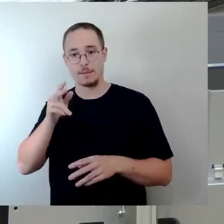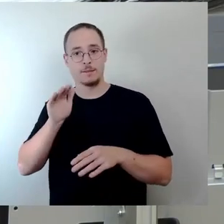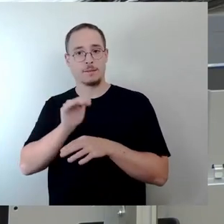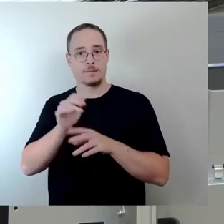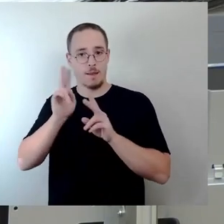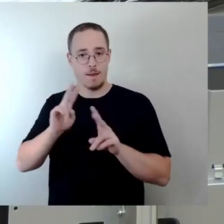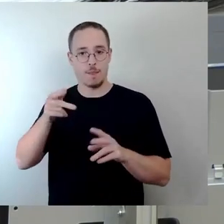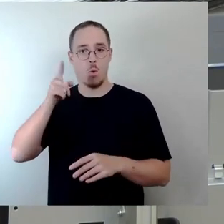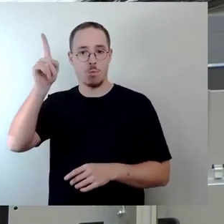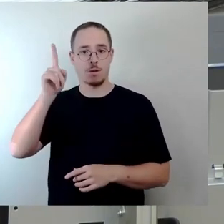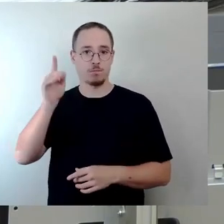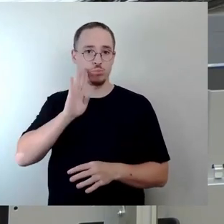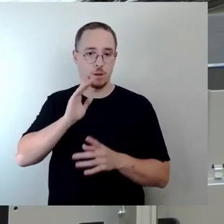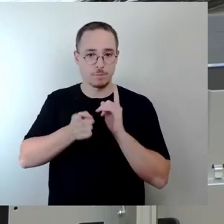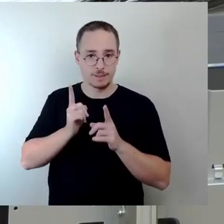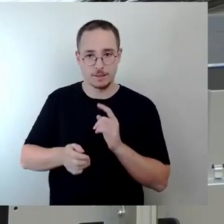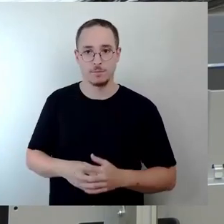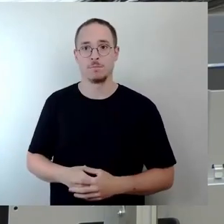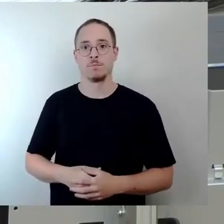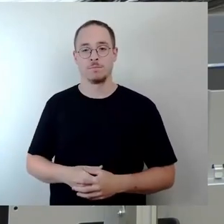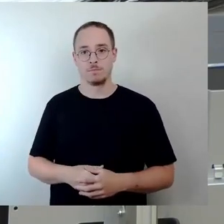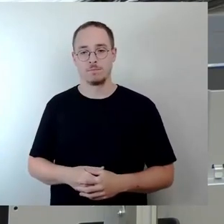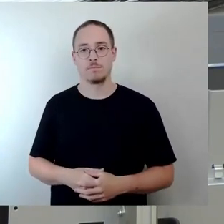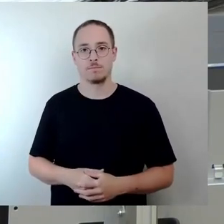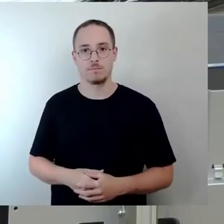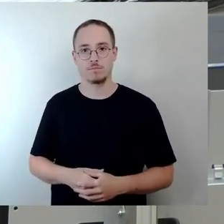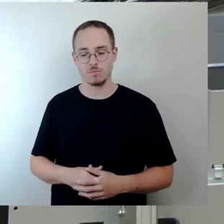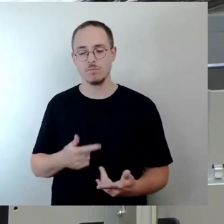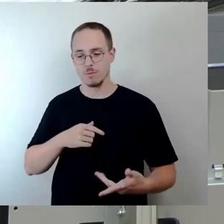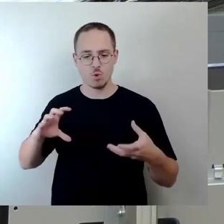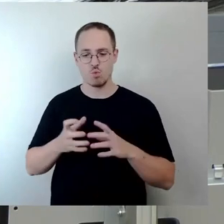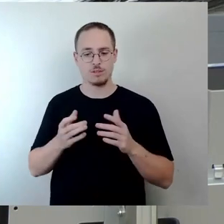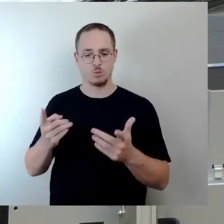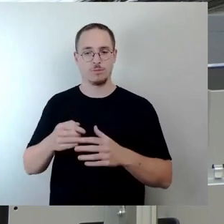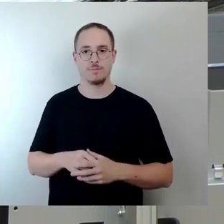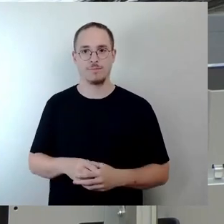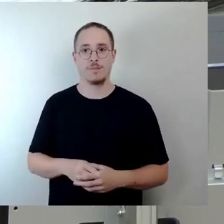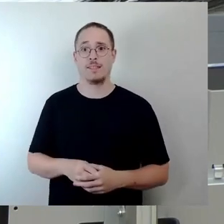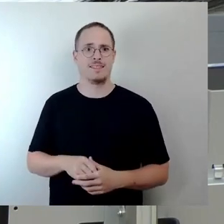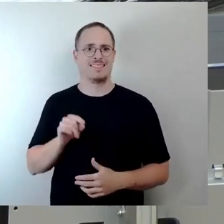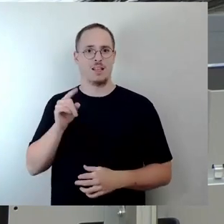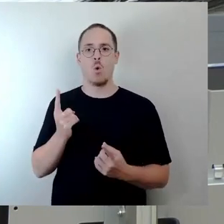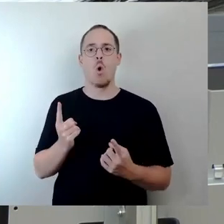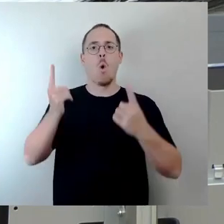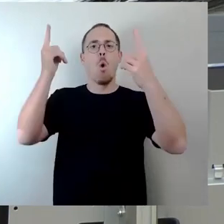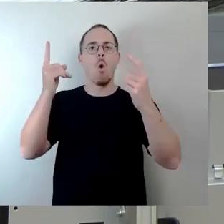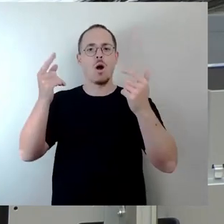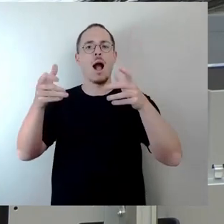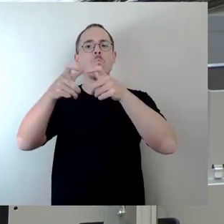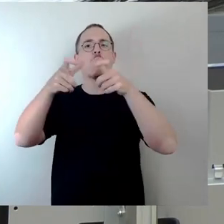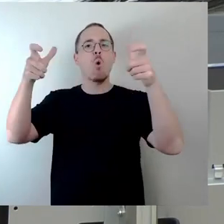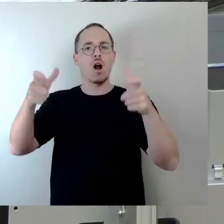Kollege Nitsche, ein Hochbunker wird dort ganz bestimmt nie entstehen. Und wer hier in dieser Debatte heute von einem Hochbunker redet,